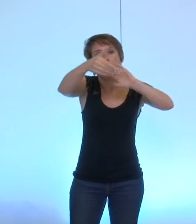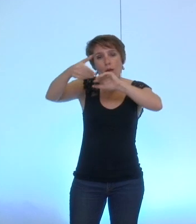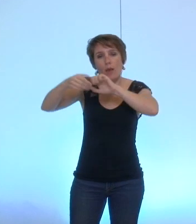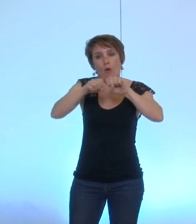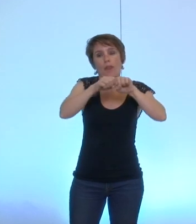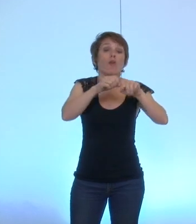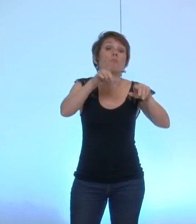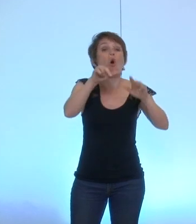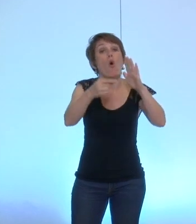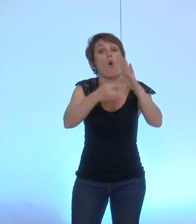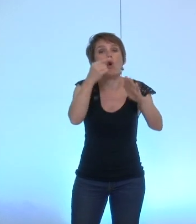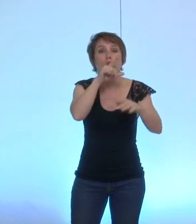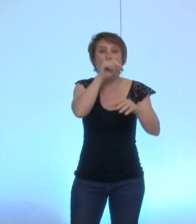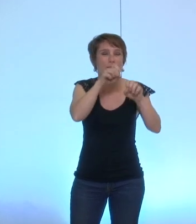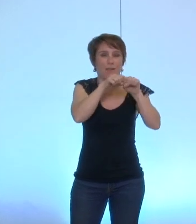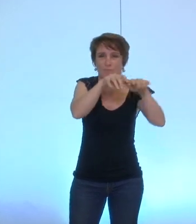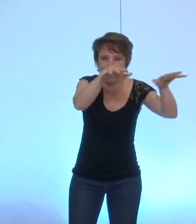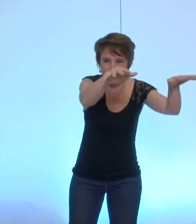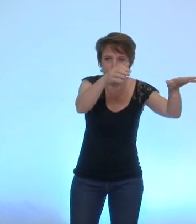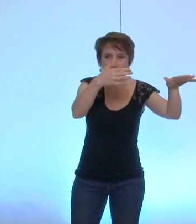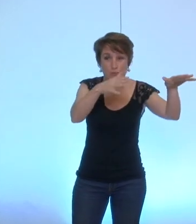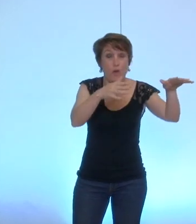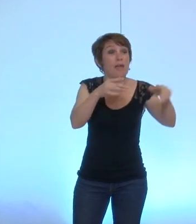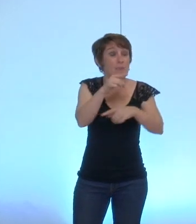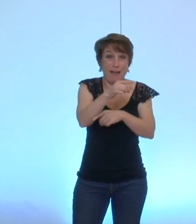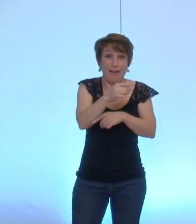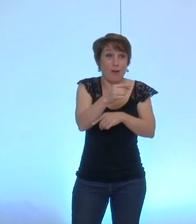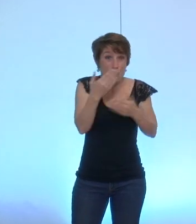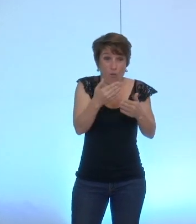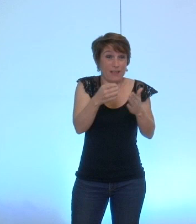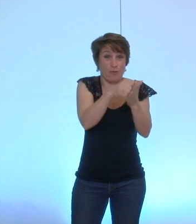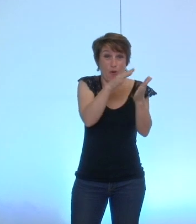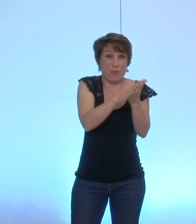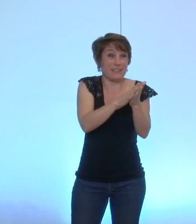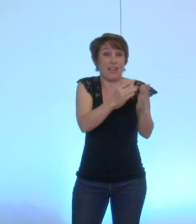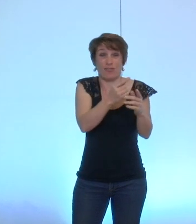ne retweetent que les messages d'élus de la majorité municipale.